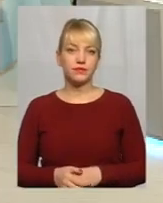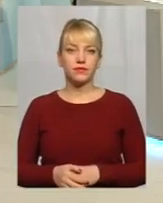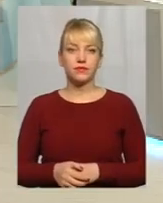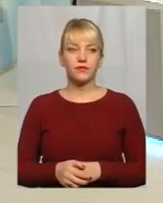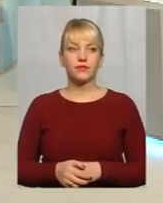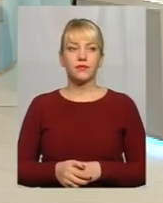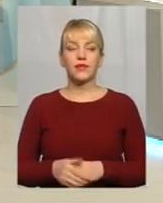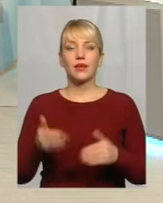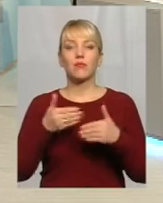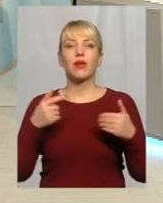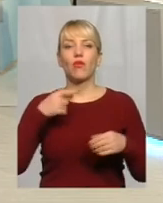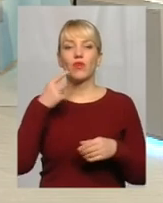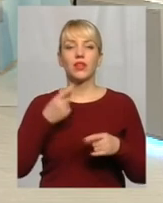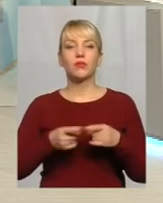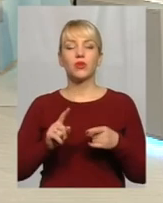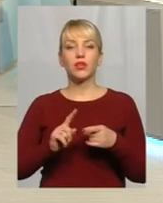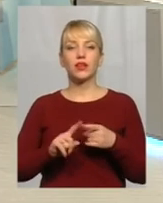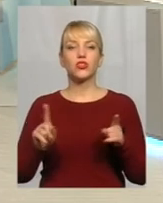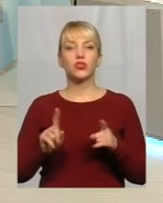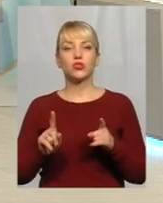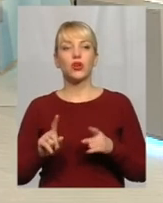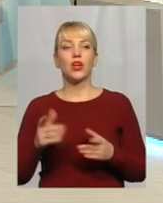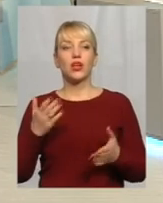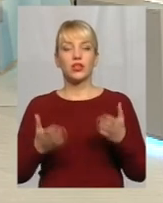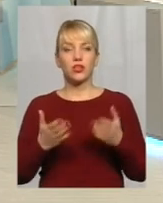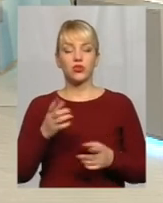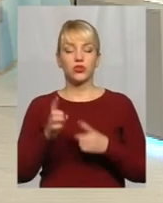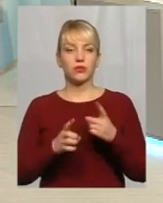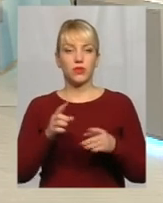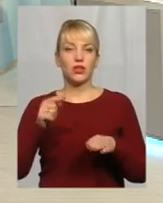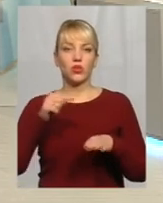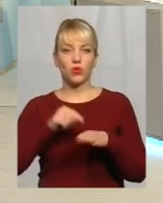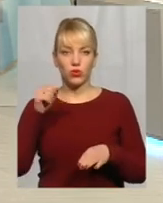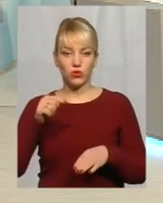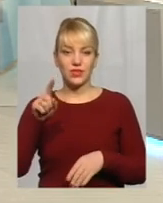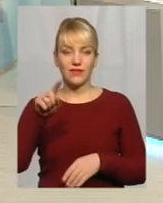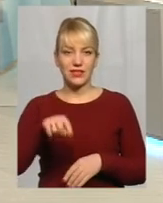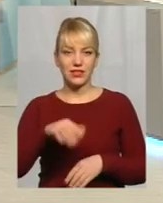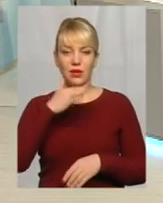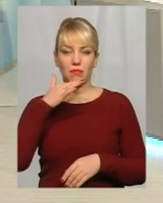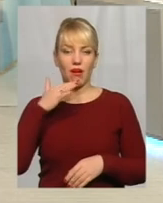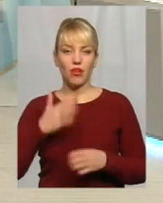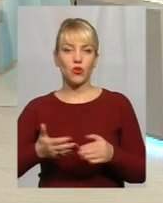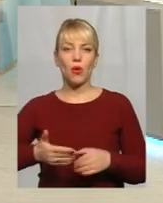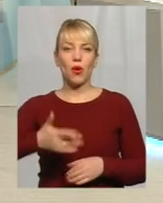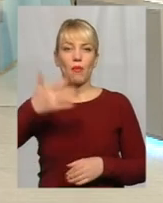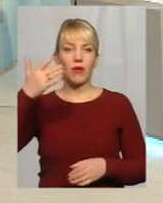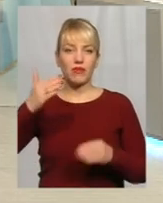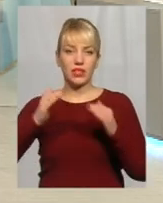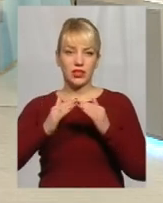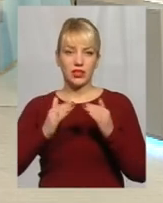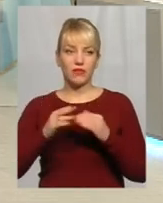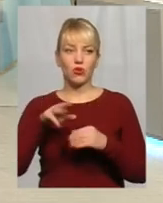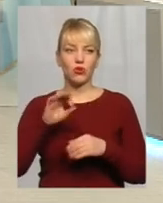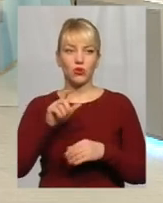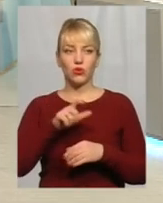Ми говорили про те, що якщо зміни торкнуться все ж таки в багатоповерхівах, людям буде набагато